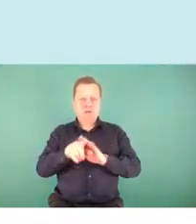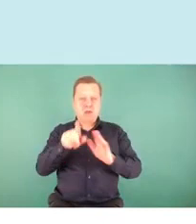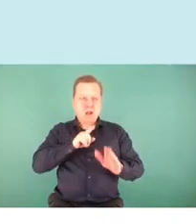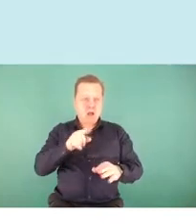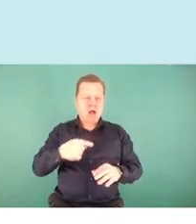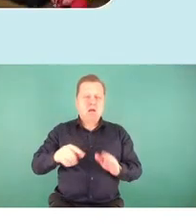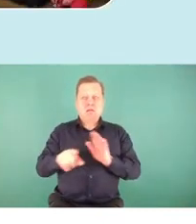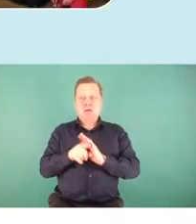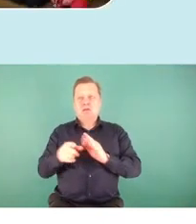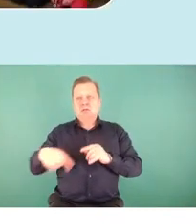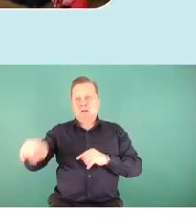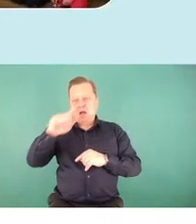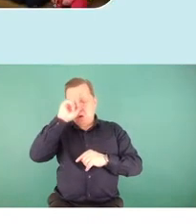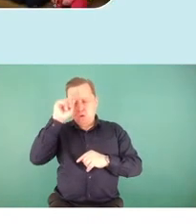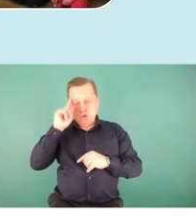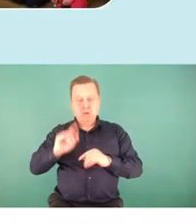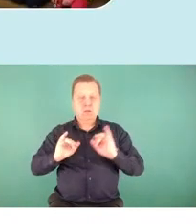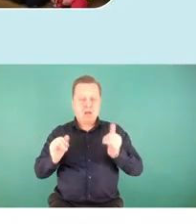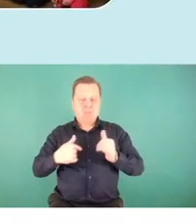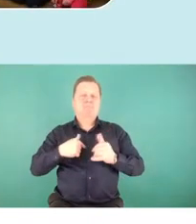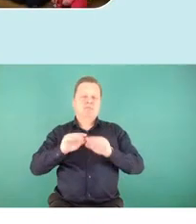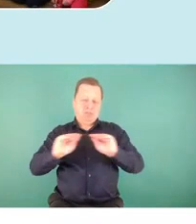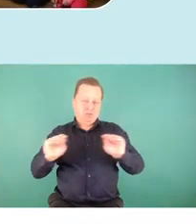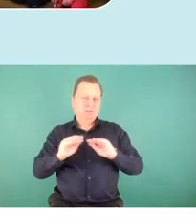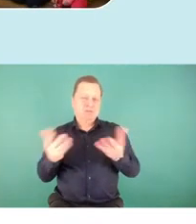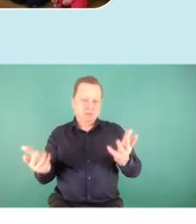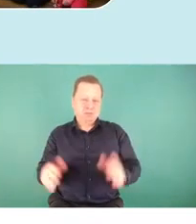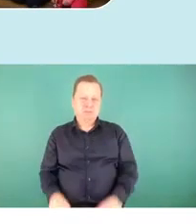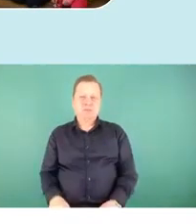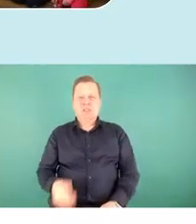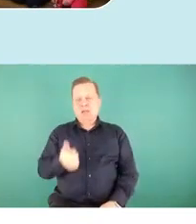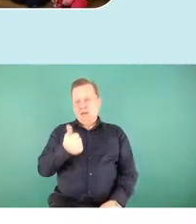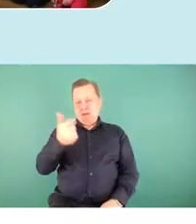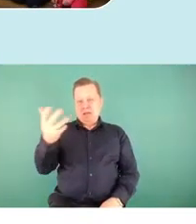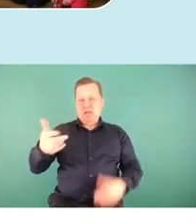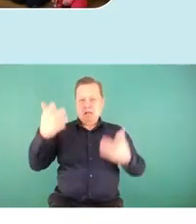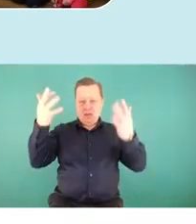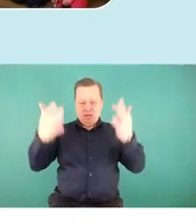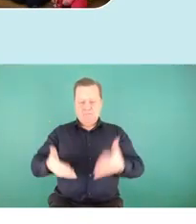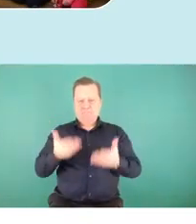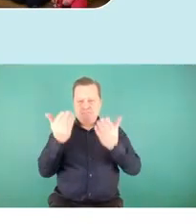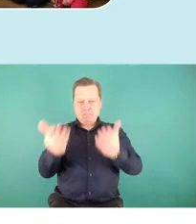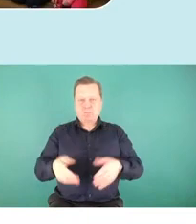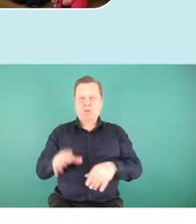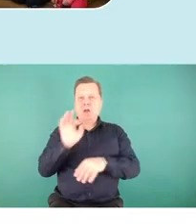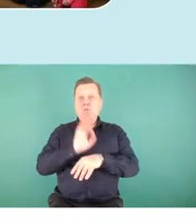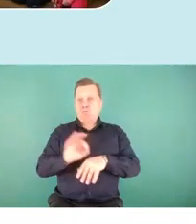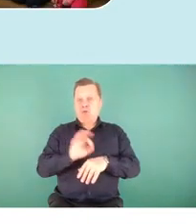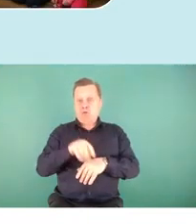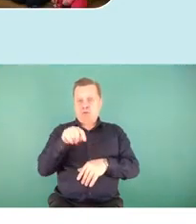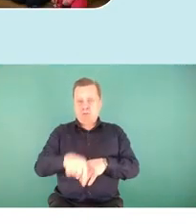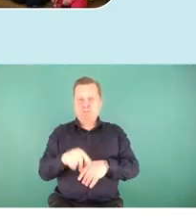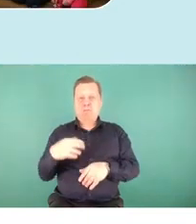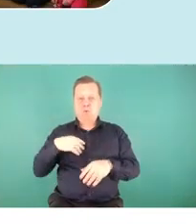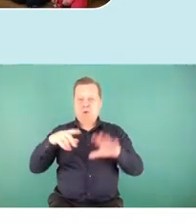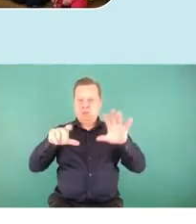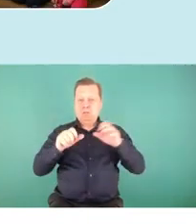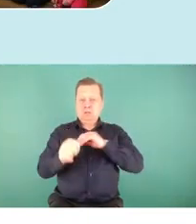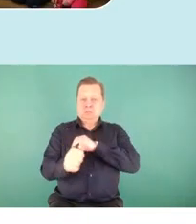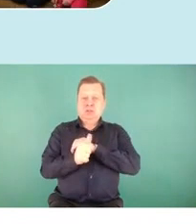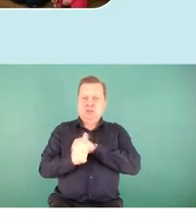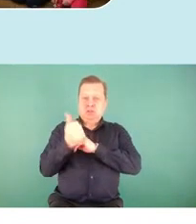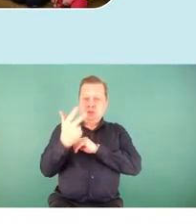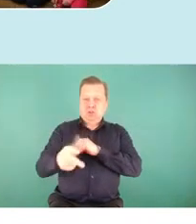naszych współpasażerów. Szanowni Państwo, kilka danych statystycznych. W ramach projektu udało przeprowadzić się 763